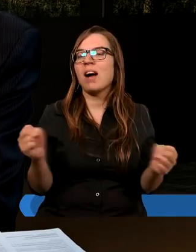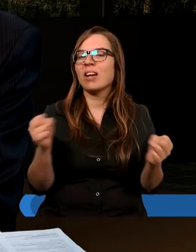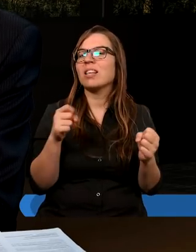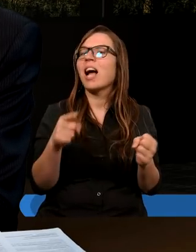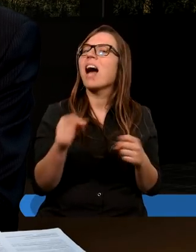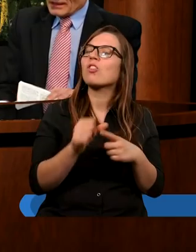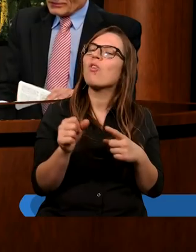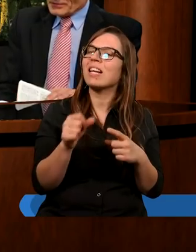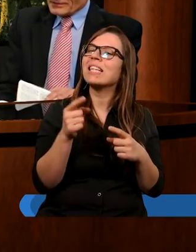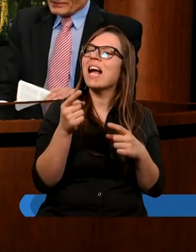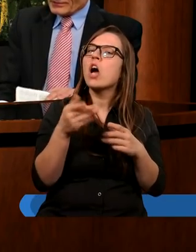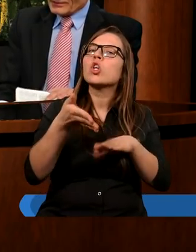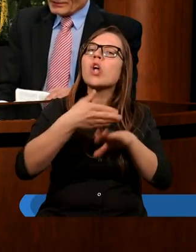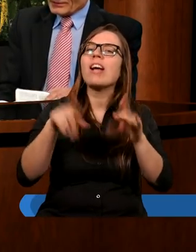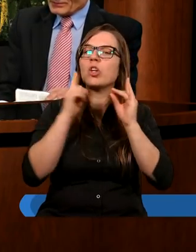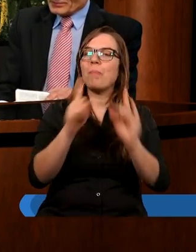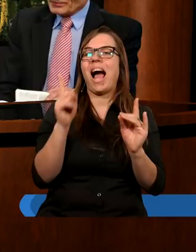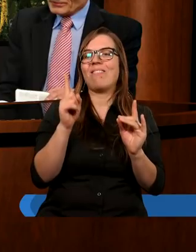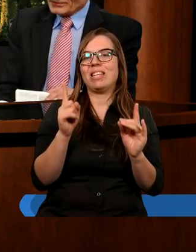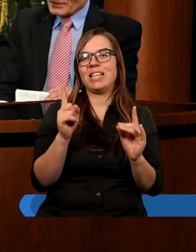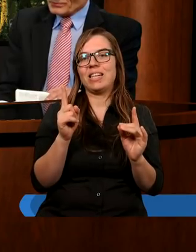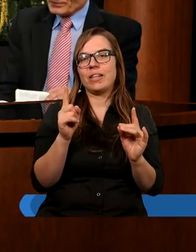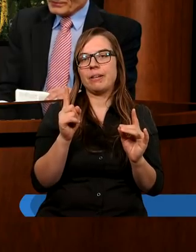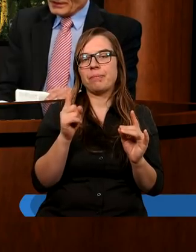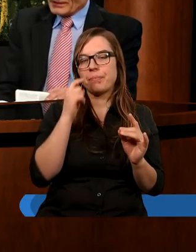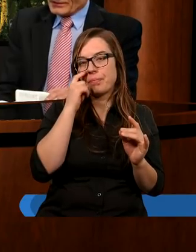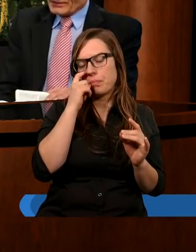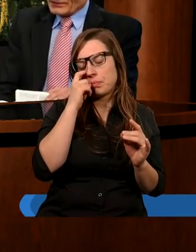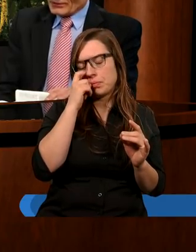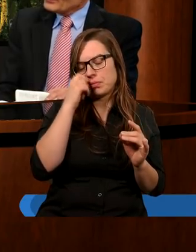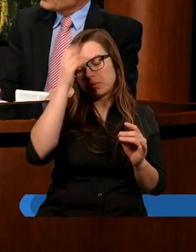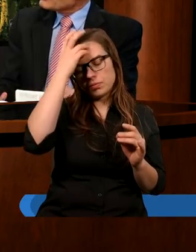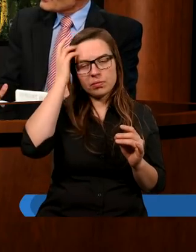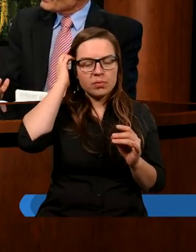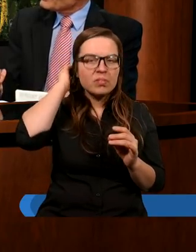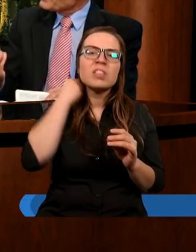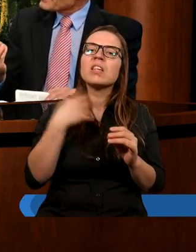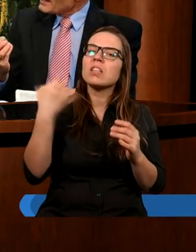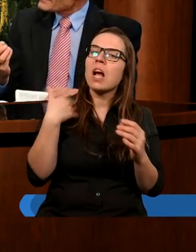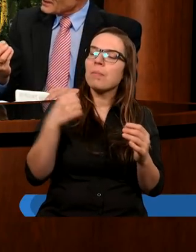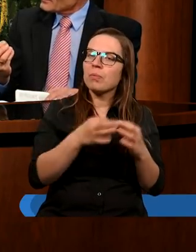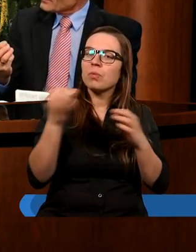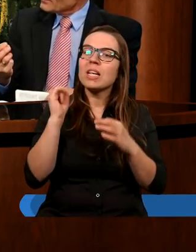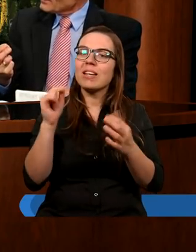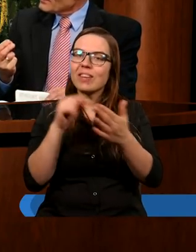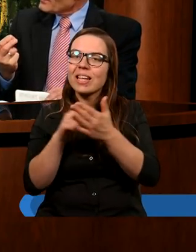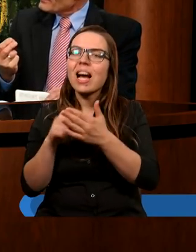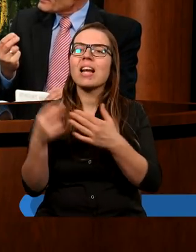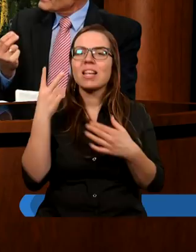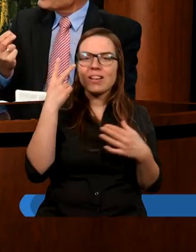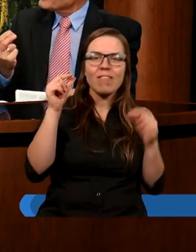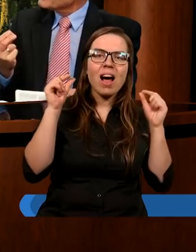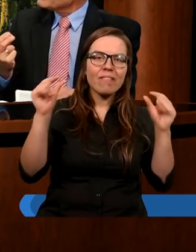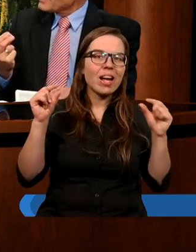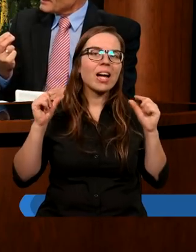Natomiast chciałbym odnieść się i wskazać dwa